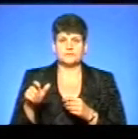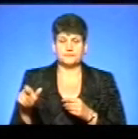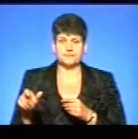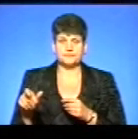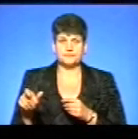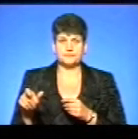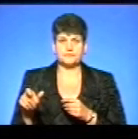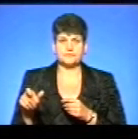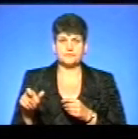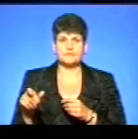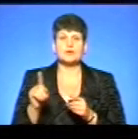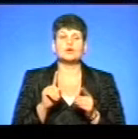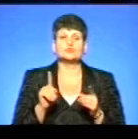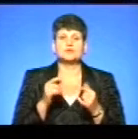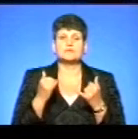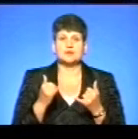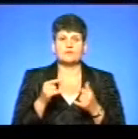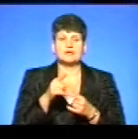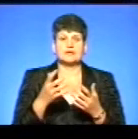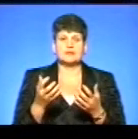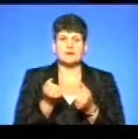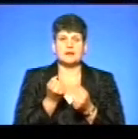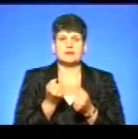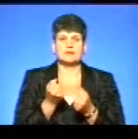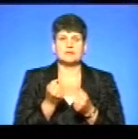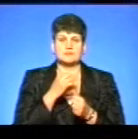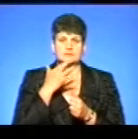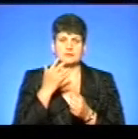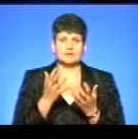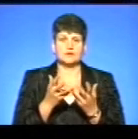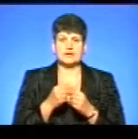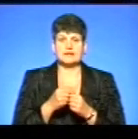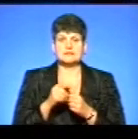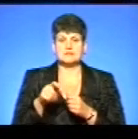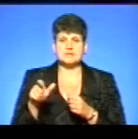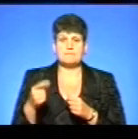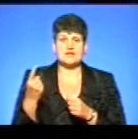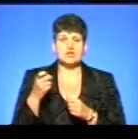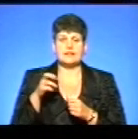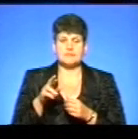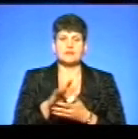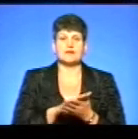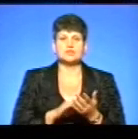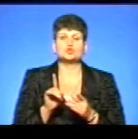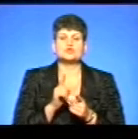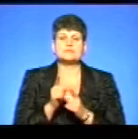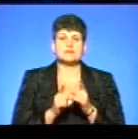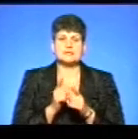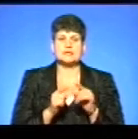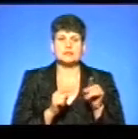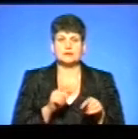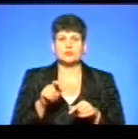Ну і що ж, тепер, наприклад, вони набрали достатньо кількість пацієнтів? 1 липня, так? Так. Що зміниться для тих